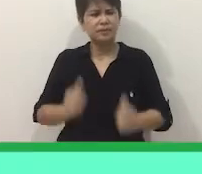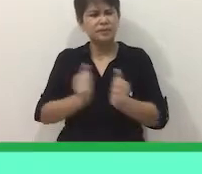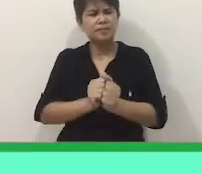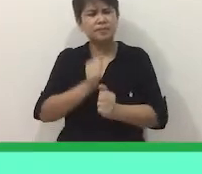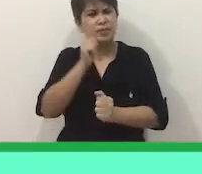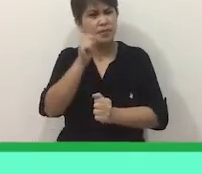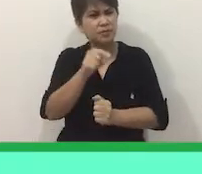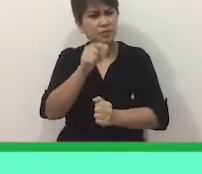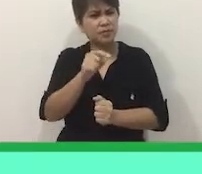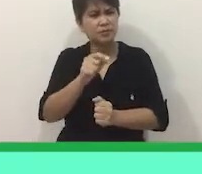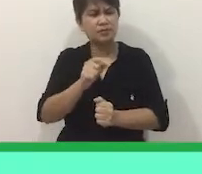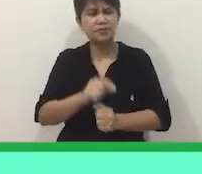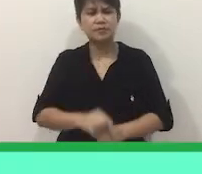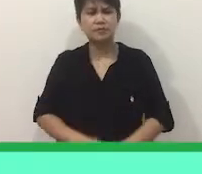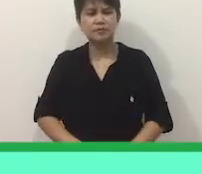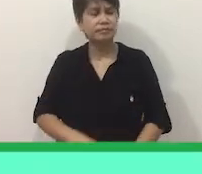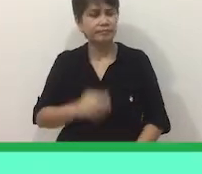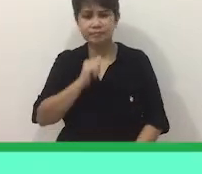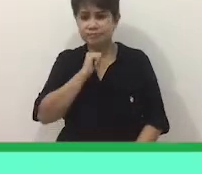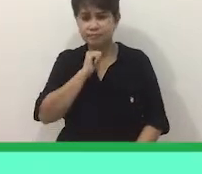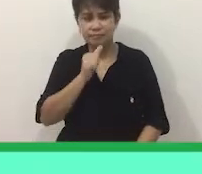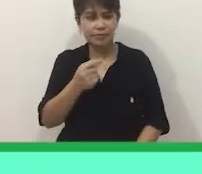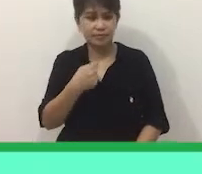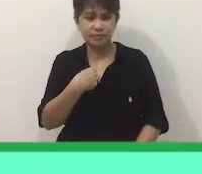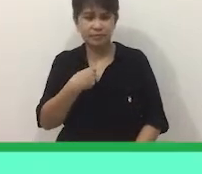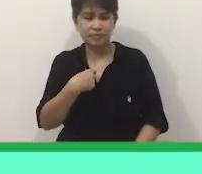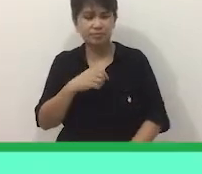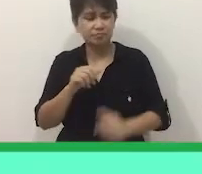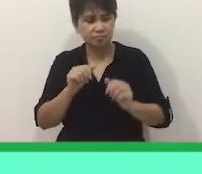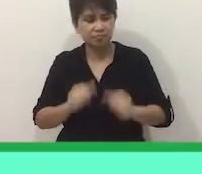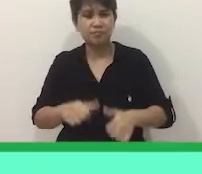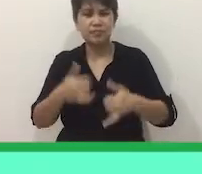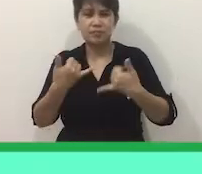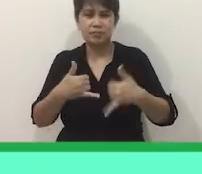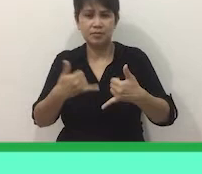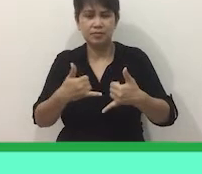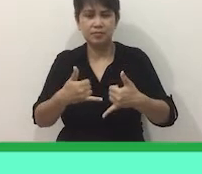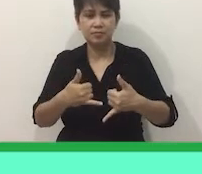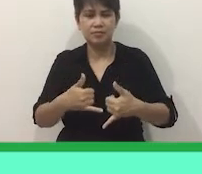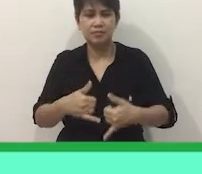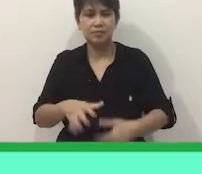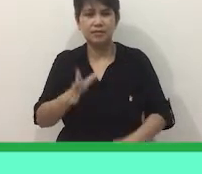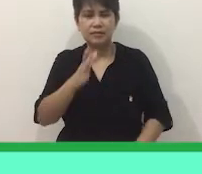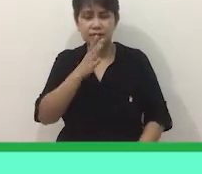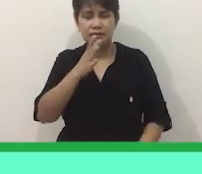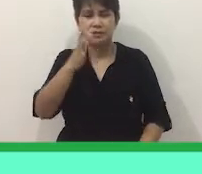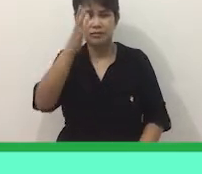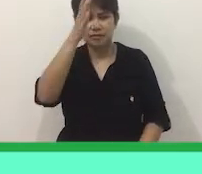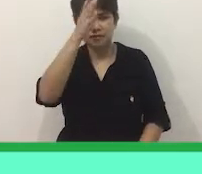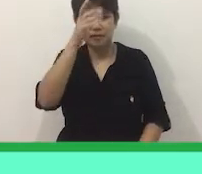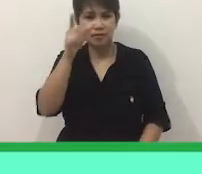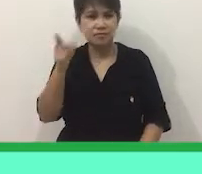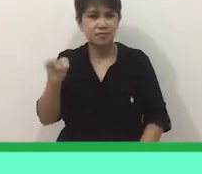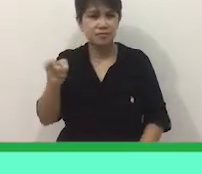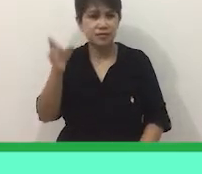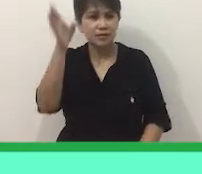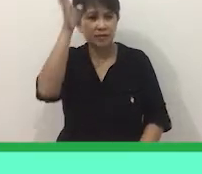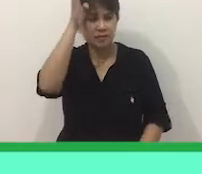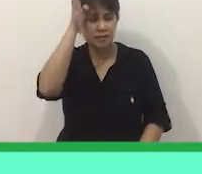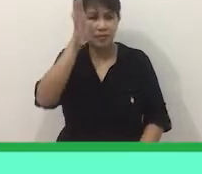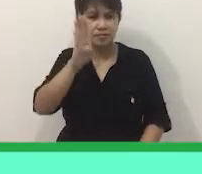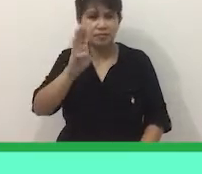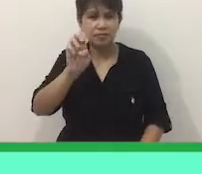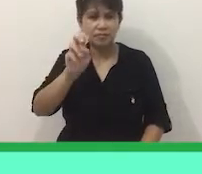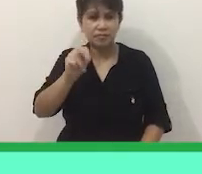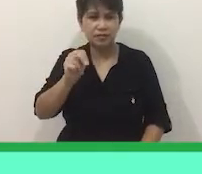Malayo po ba yun Hindi na po ba Ako pwedeng Makipaglaro Ng nanay At tatay Kay Ben Pag isang